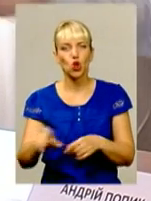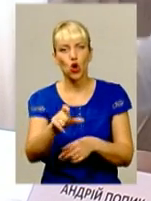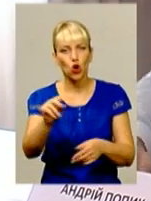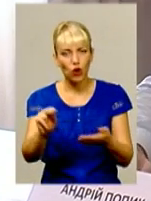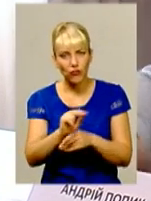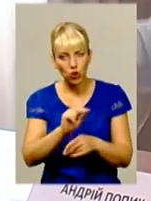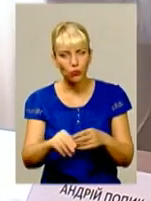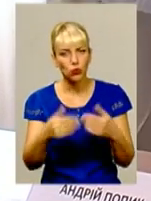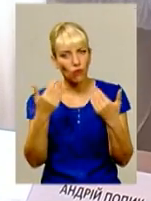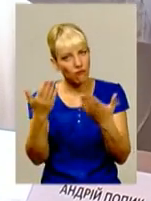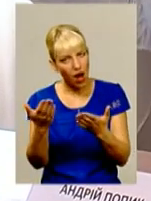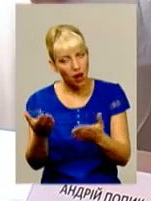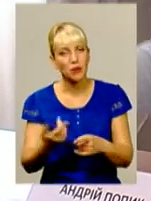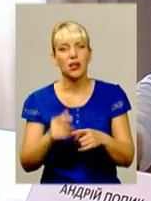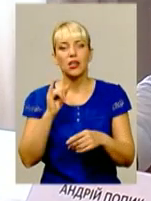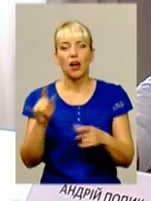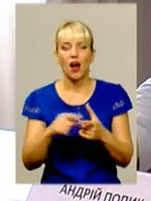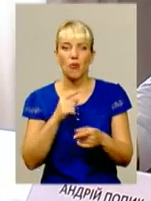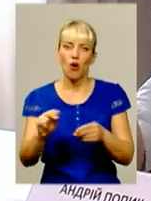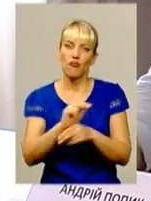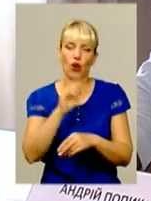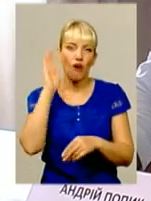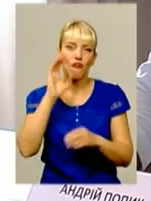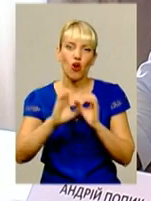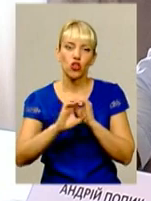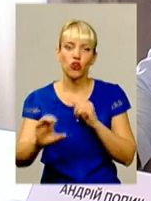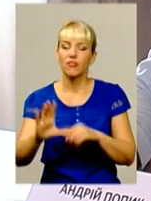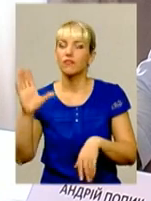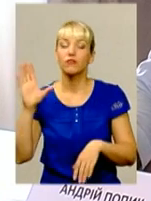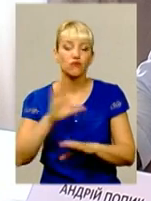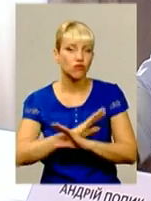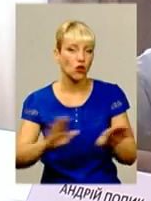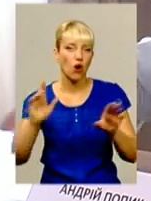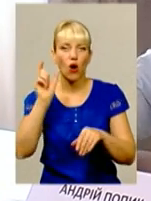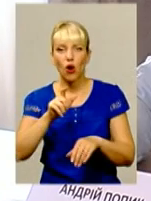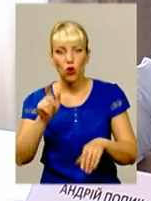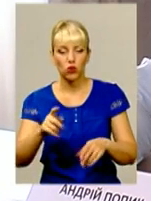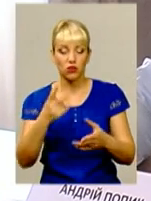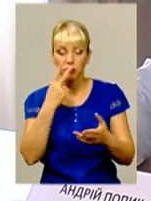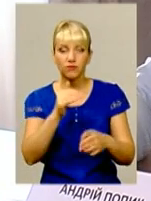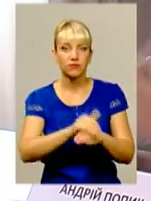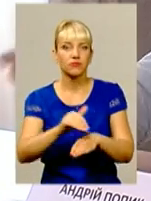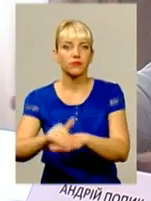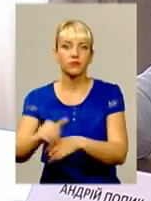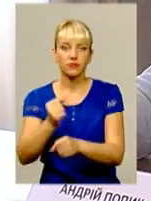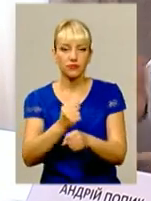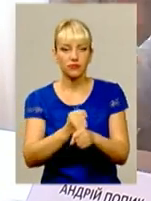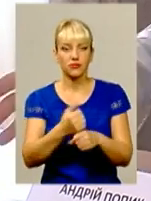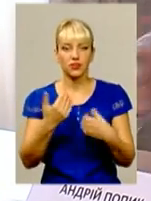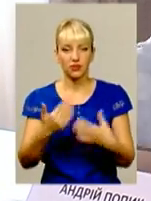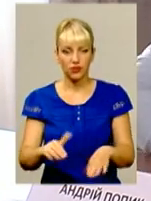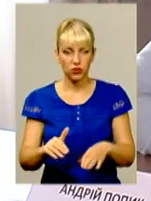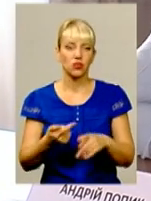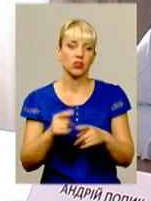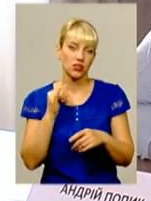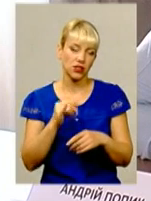ремонтує водогін, так. Все, люди, вони матеріалістично на це ведуться, так, і